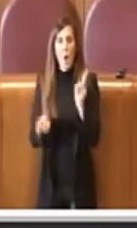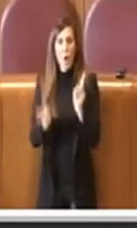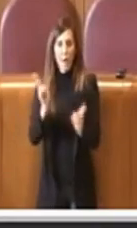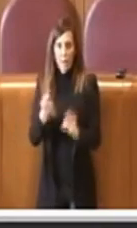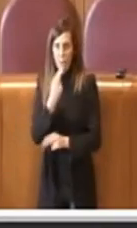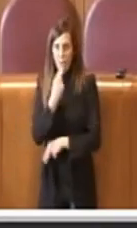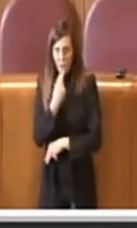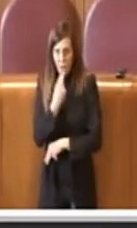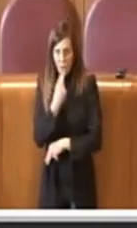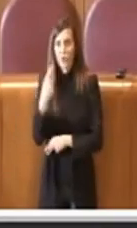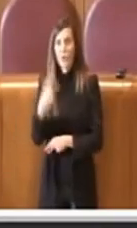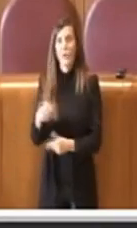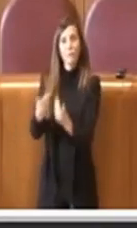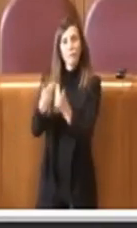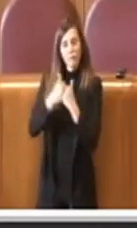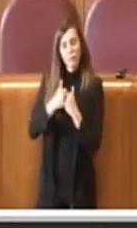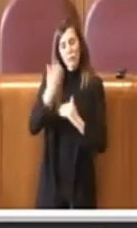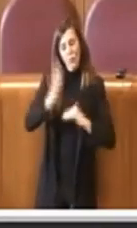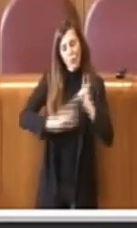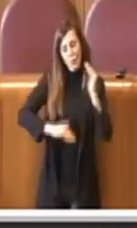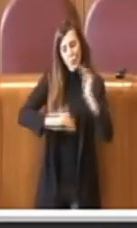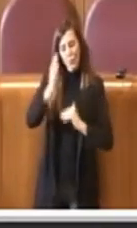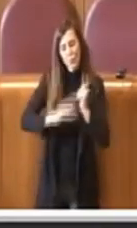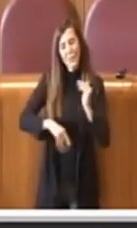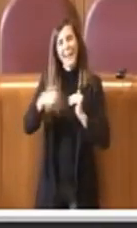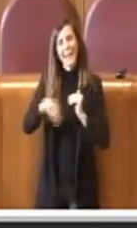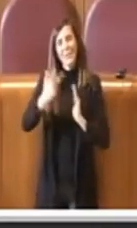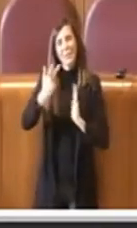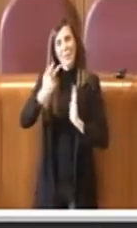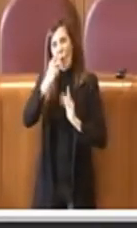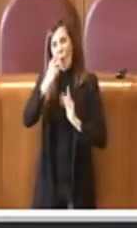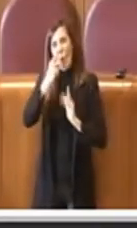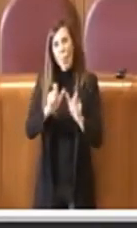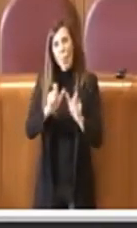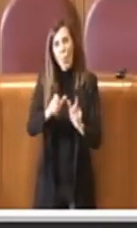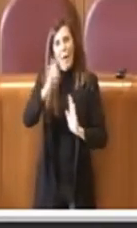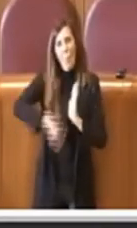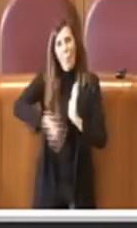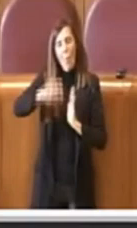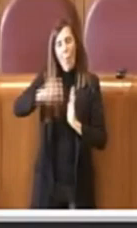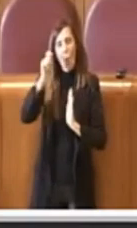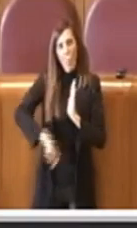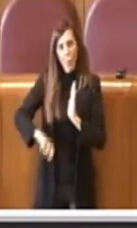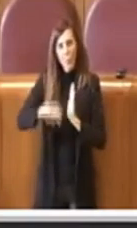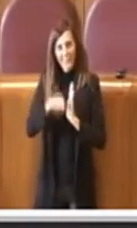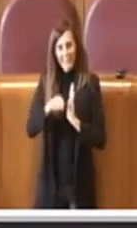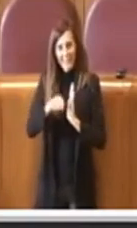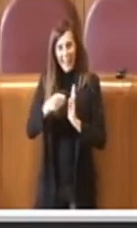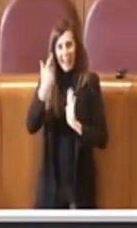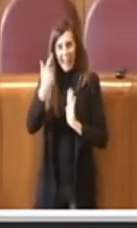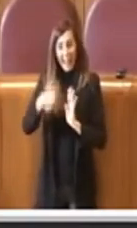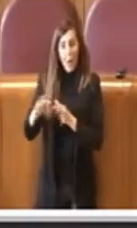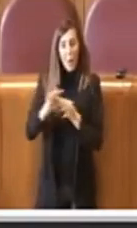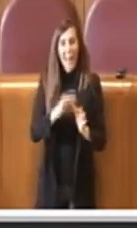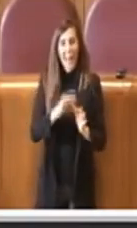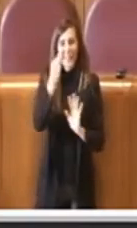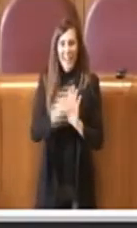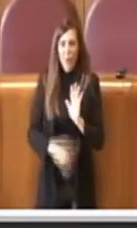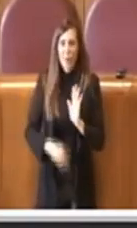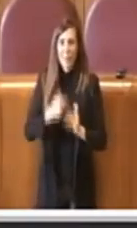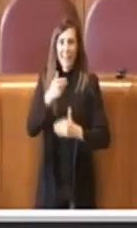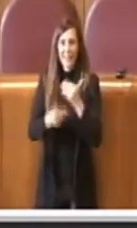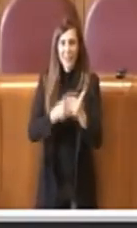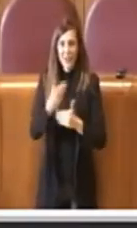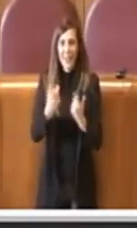ci ha aiutato a strutturare l'impianto sanzionatorio rispetto all'attuale regolamento vigente che la